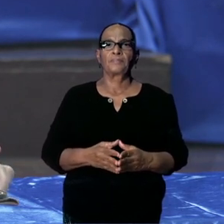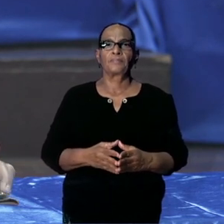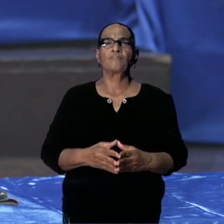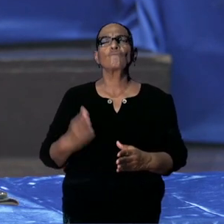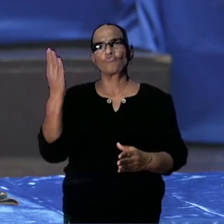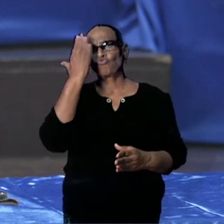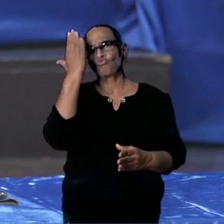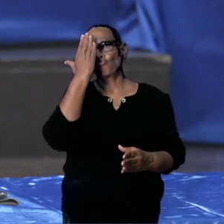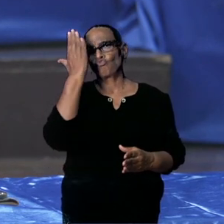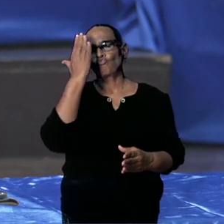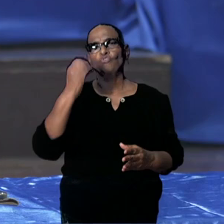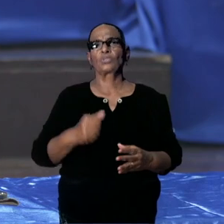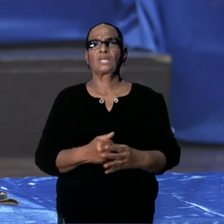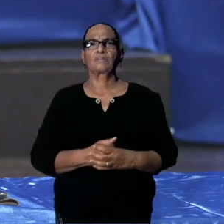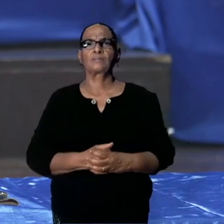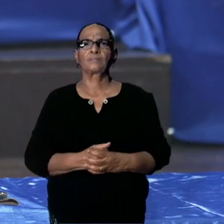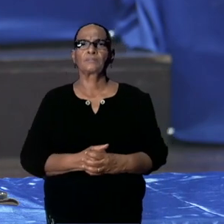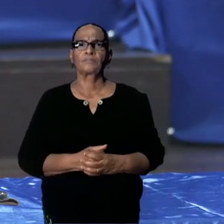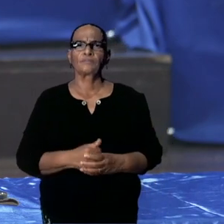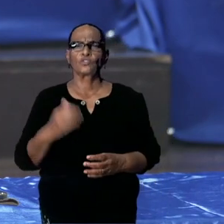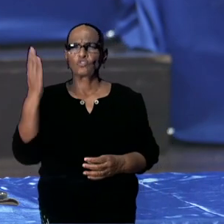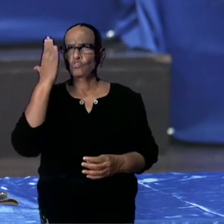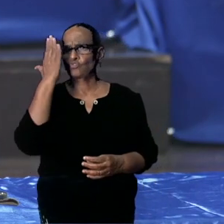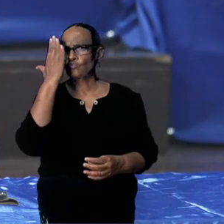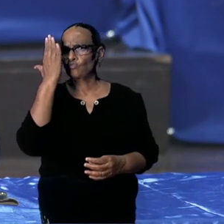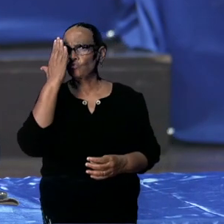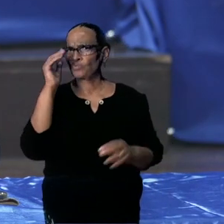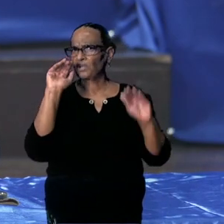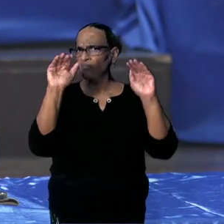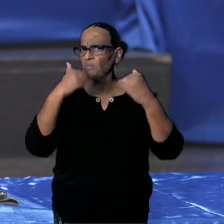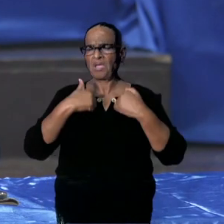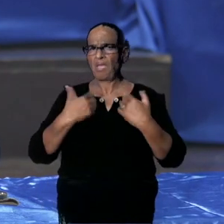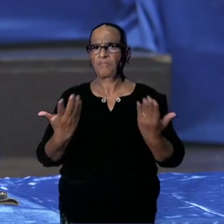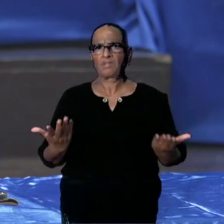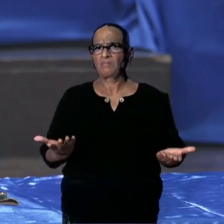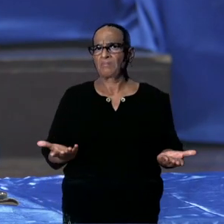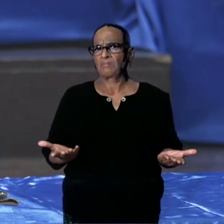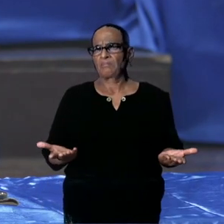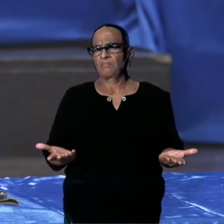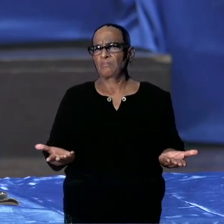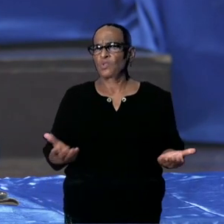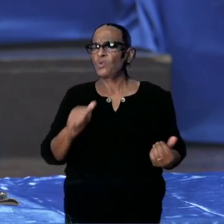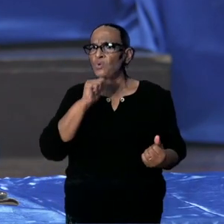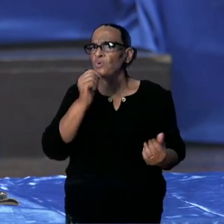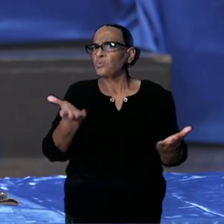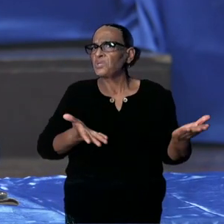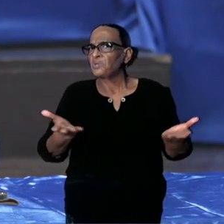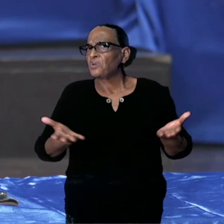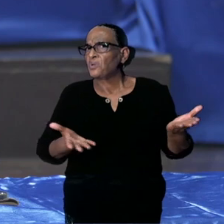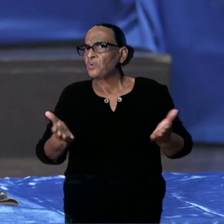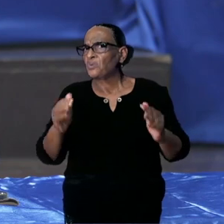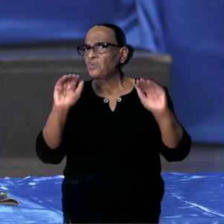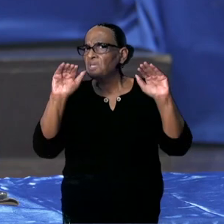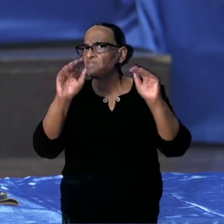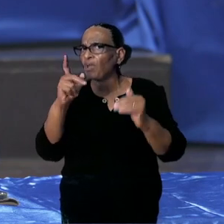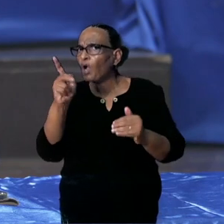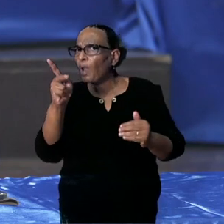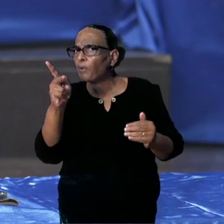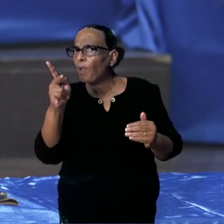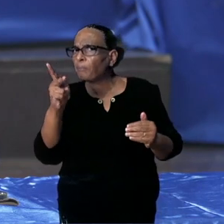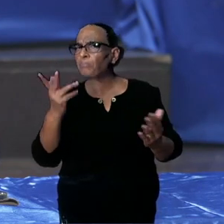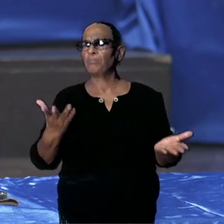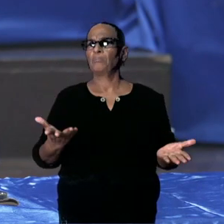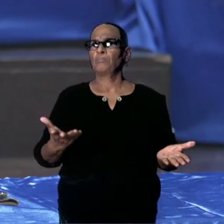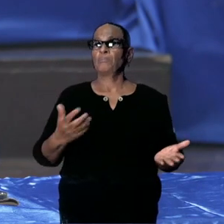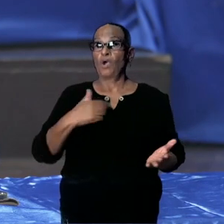Leerlingsstudenten, we zullen dat even natrekken, die informatie heeft mij niet bereikt, ik weet niet als die informatie wel klopt, maar